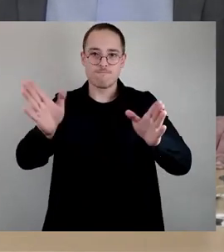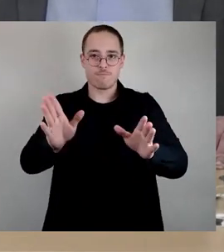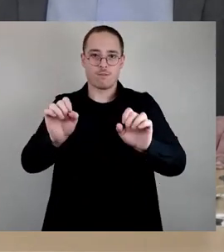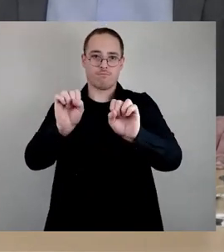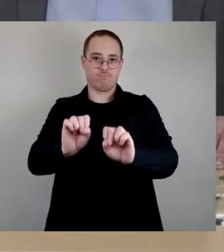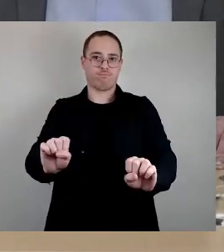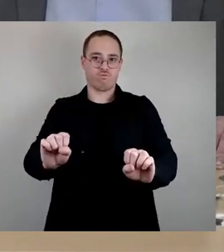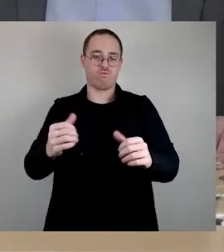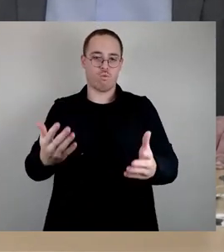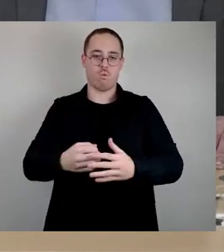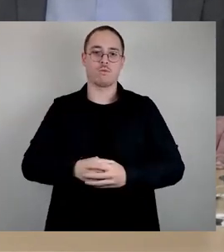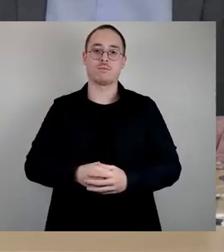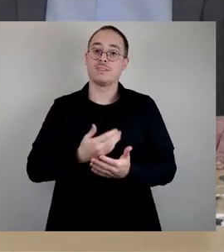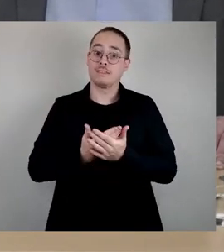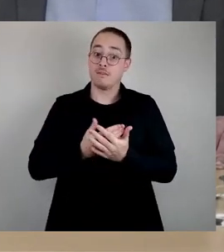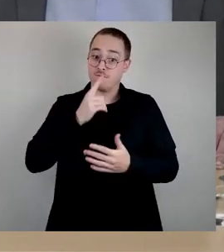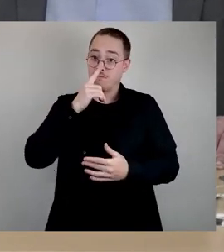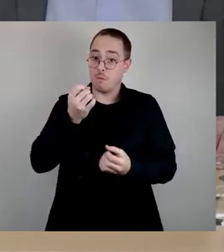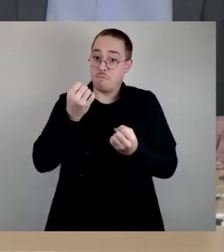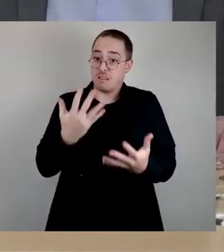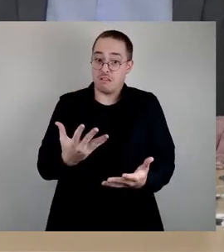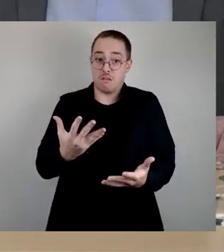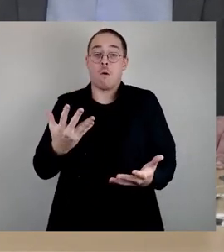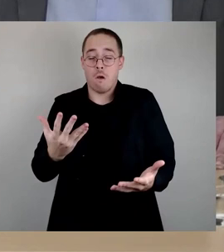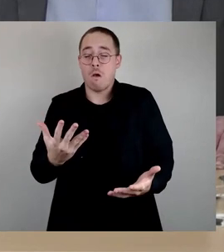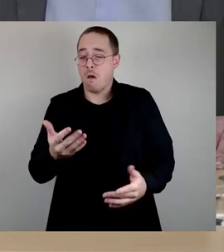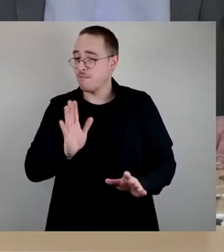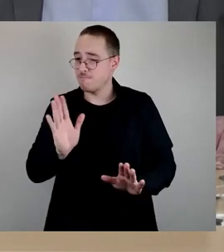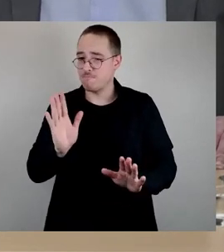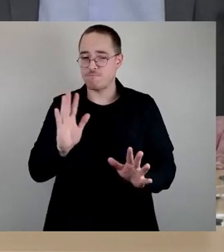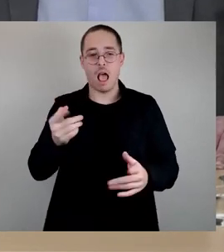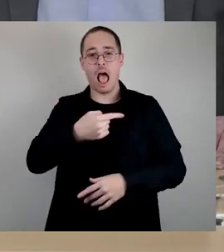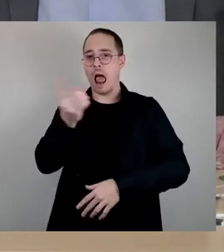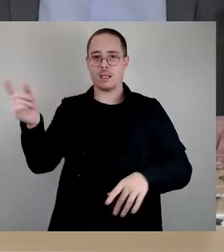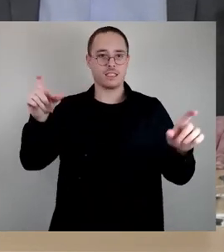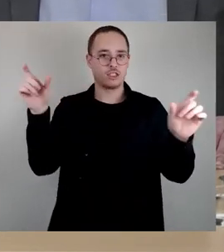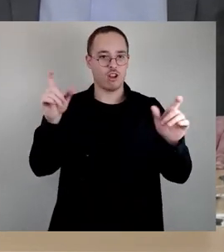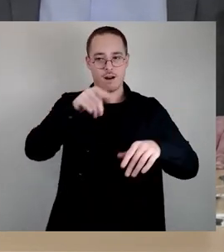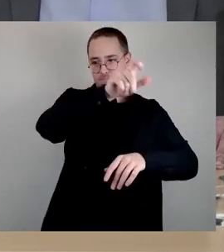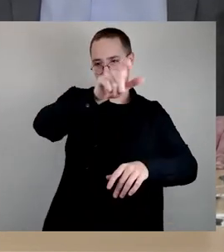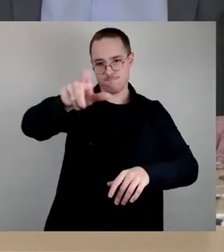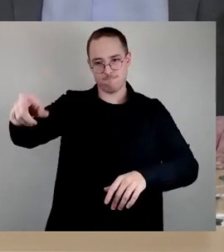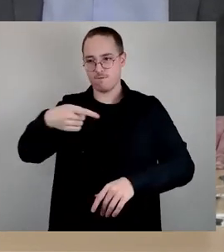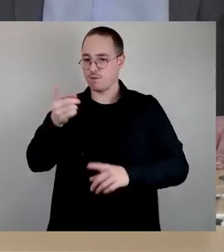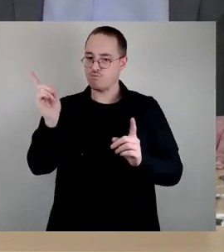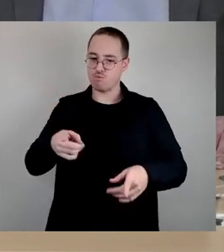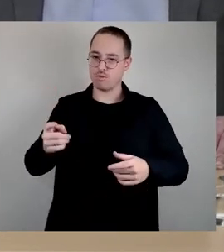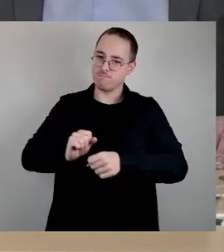Zivilgesellschaft sich dem entgegenstellen. Dies haben die Dresdnerinnen und Dresdner am Sonntag eindrucksvoll getan.